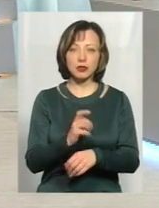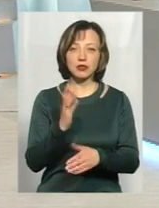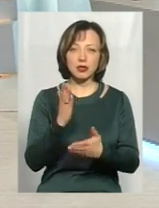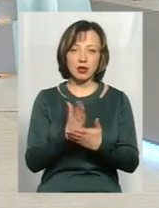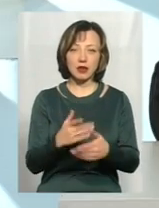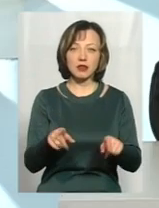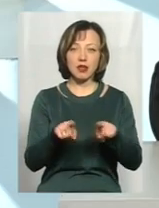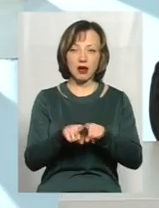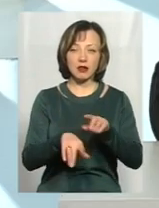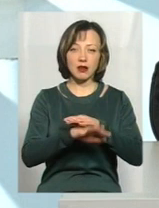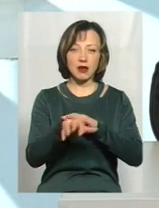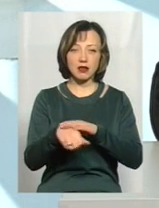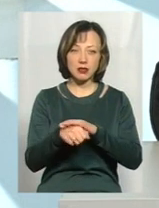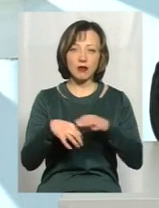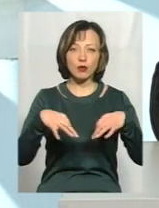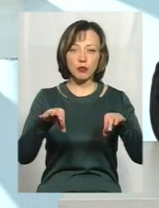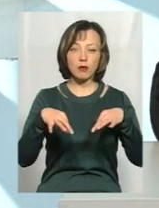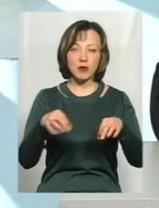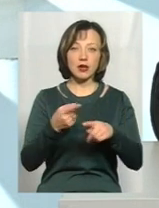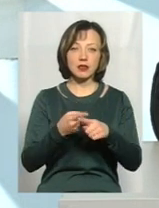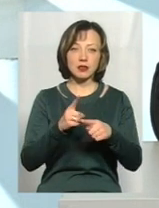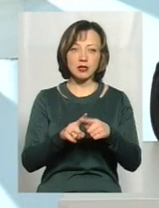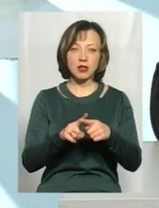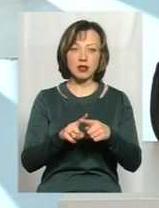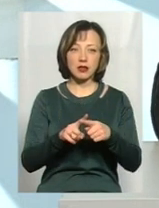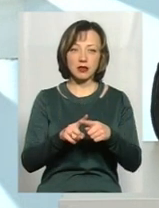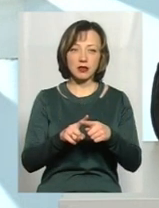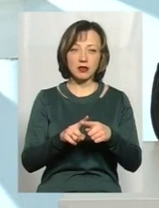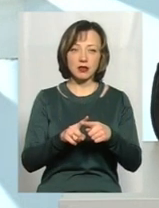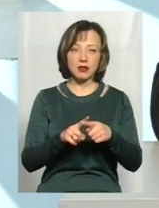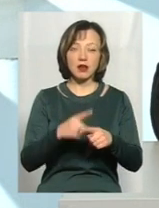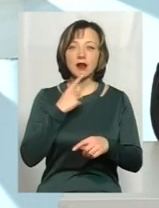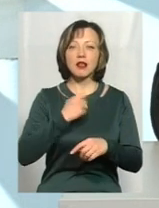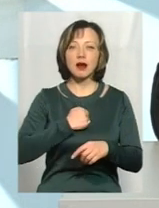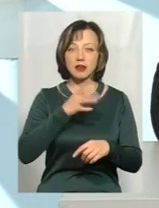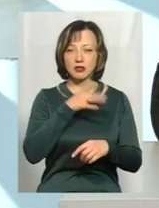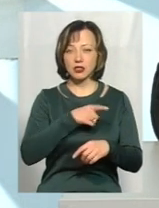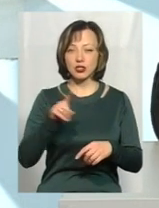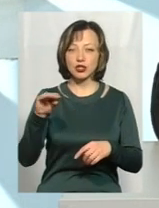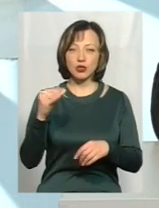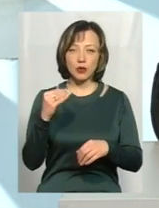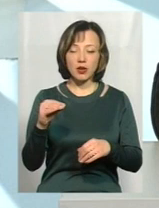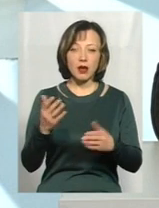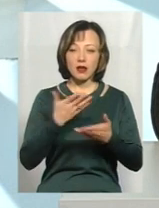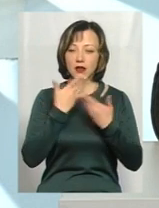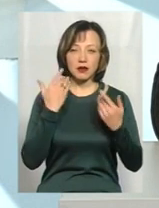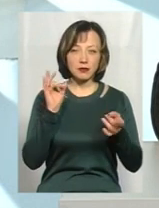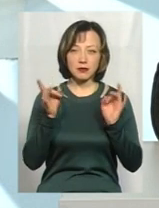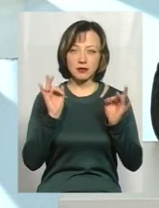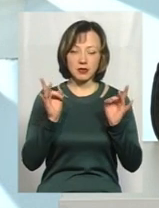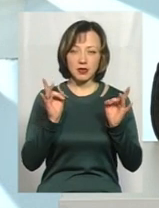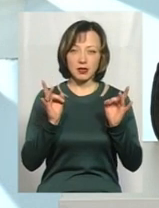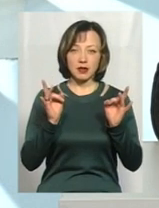тенденцію крадіжок з автомобілів, це з радянських частів, це з Жигулі, які не обладнані